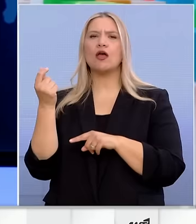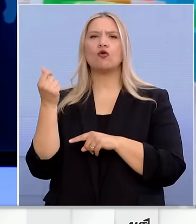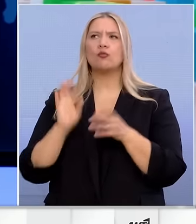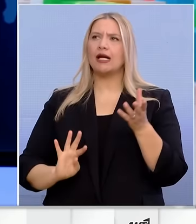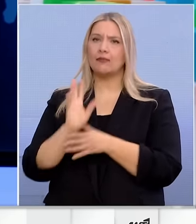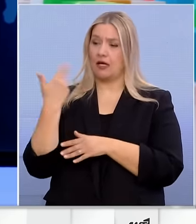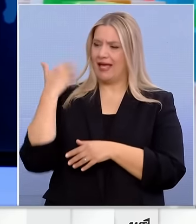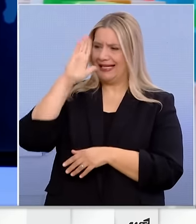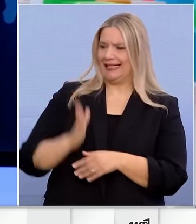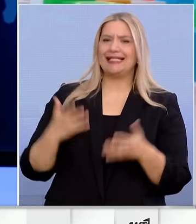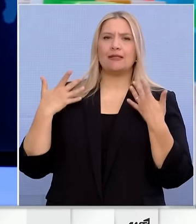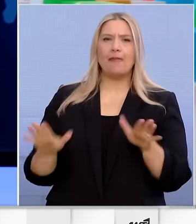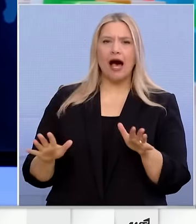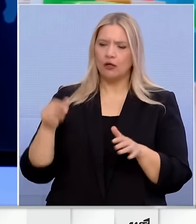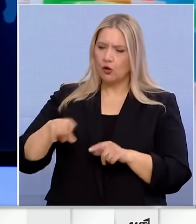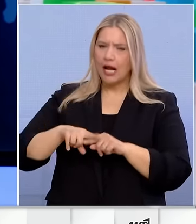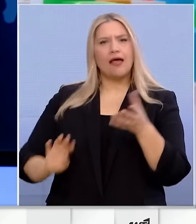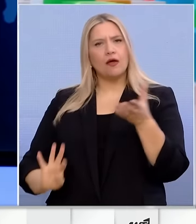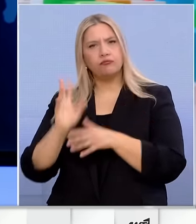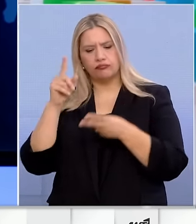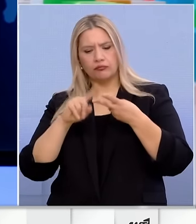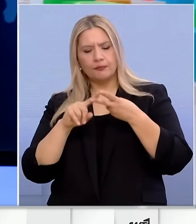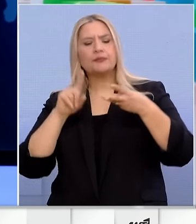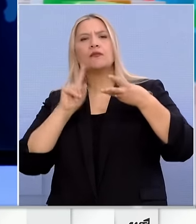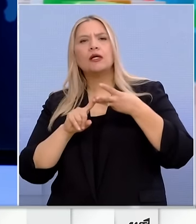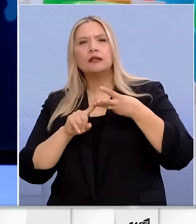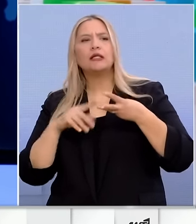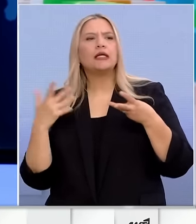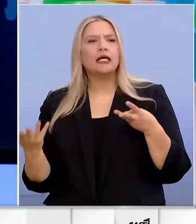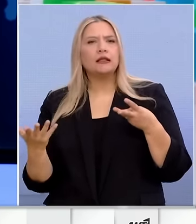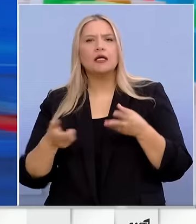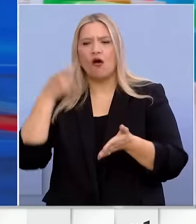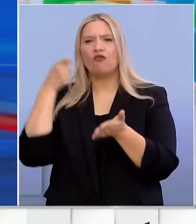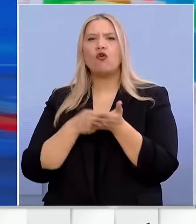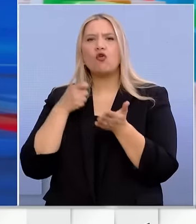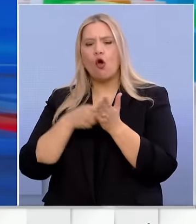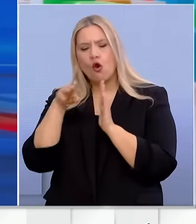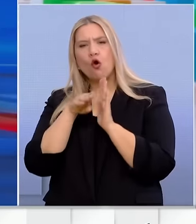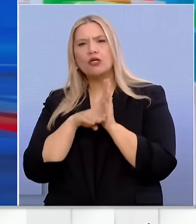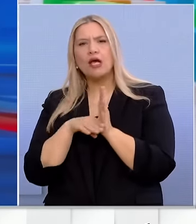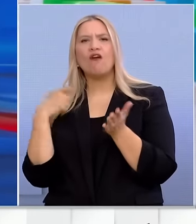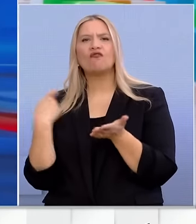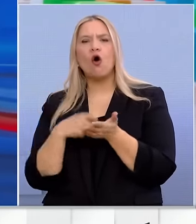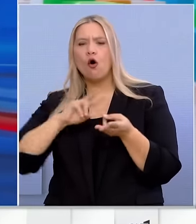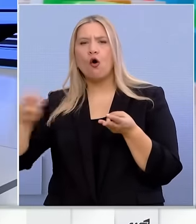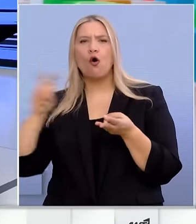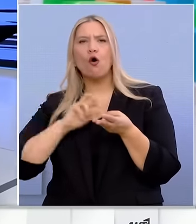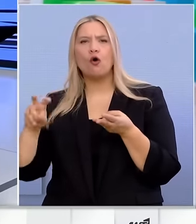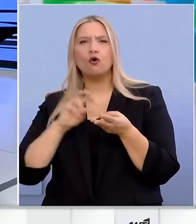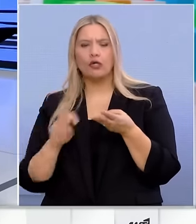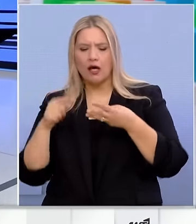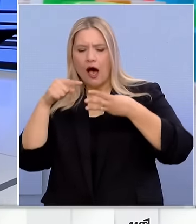μεγάλη κρίση που περάσαμε και βεβαίως οι φόροι, η φορολογία, η έμεση πρώτα απ' όλα αλλά και οι άμεση